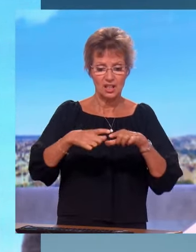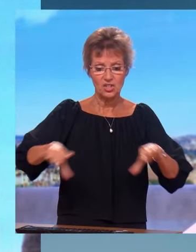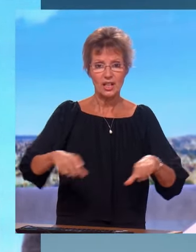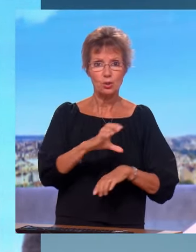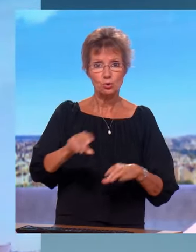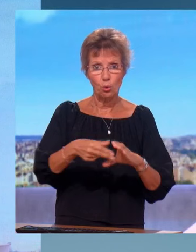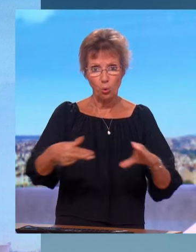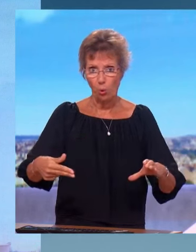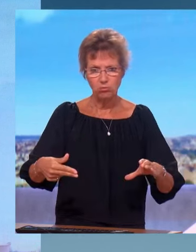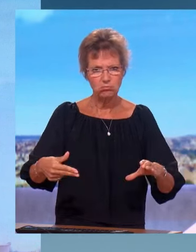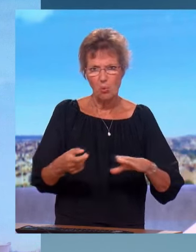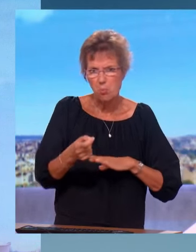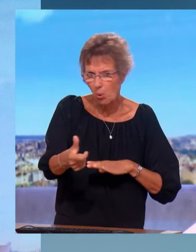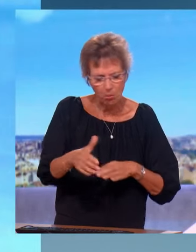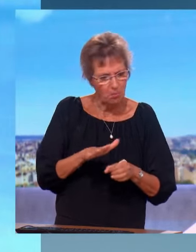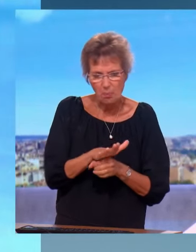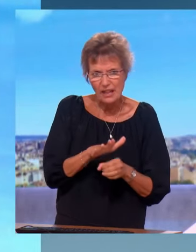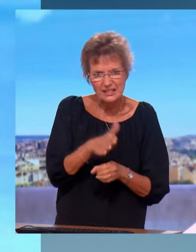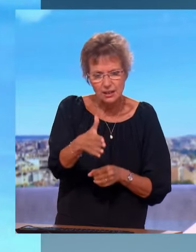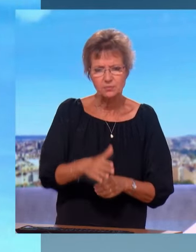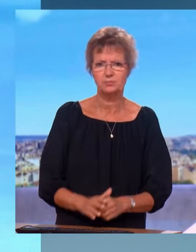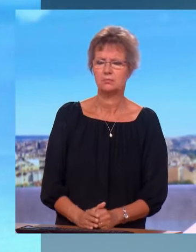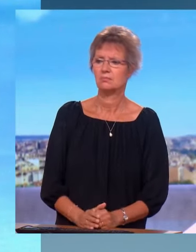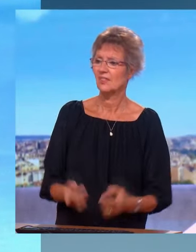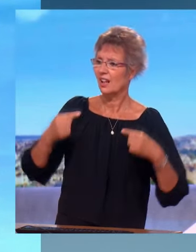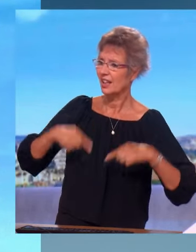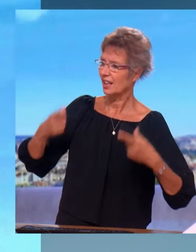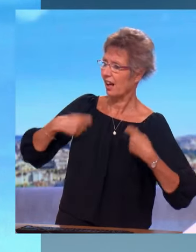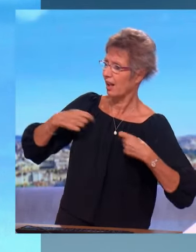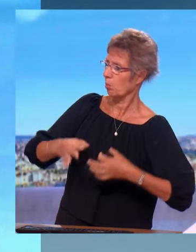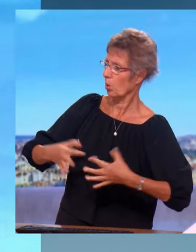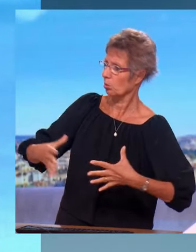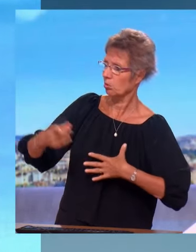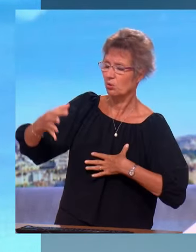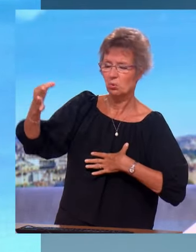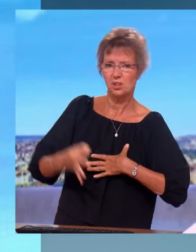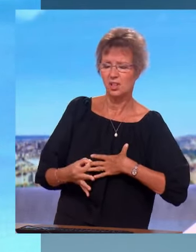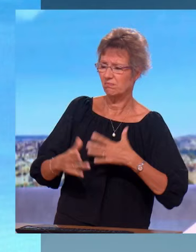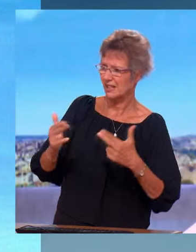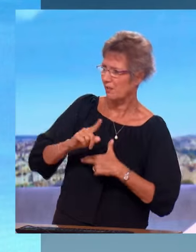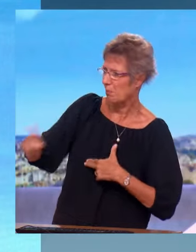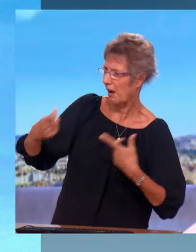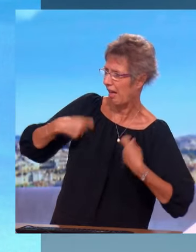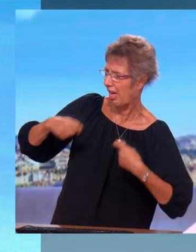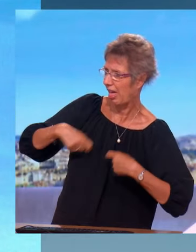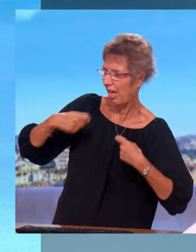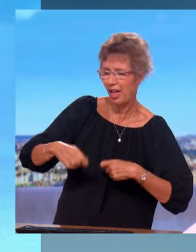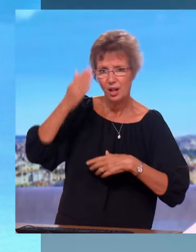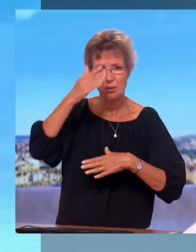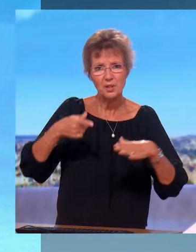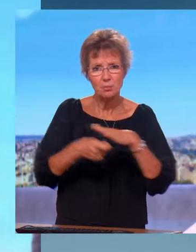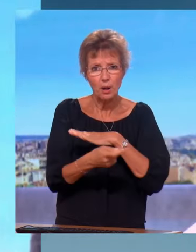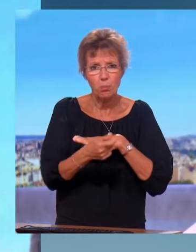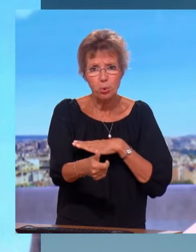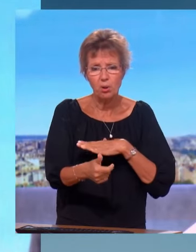insuffisant comme mesure. – C'est insuffisant, mais quand l'État dépense trop, vous dites, ça ne pas, le gouvernement laisse filer les dépenses, et quand il ne donne pas assez, vous voulez qu'on reste